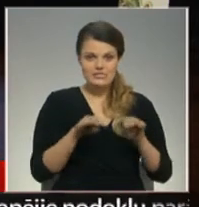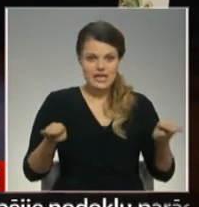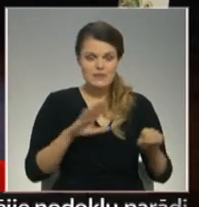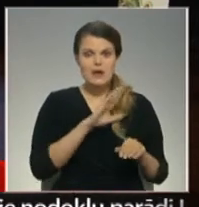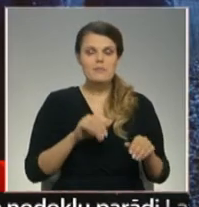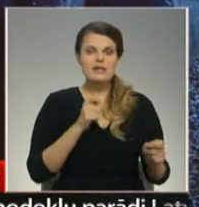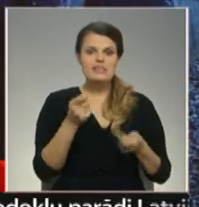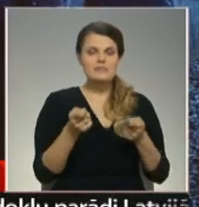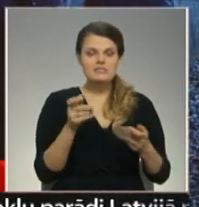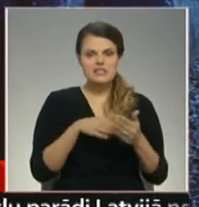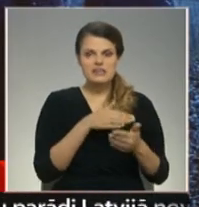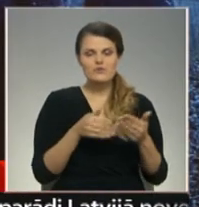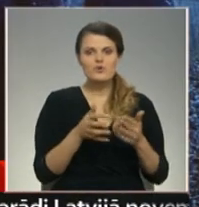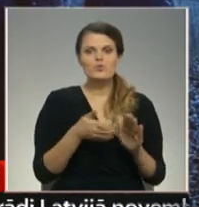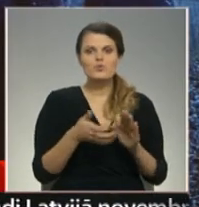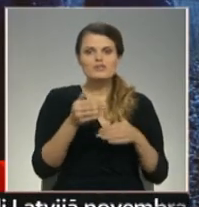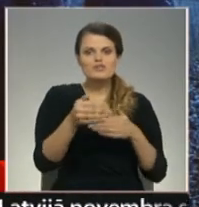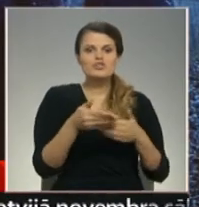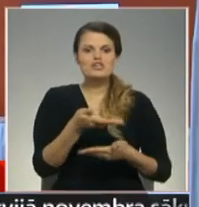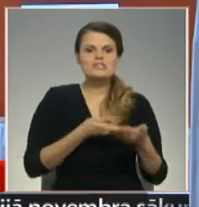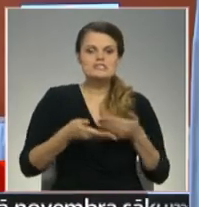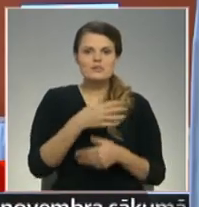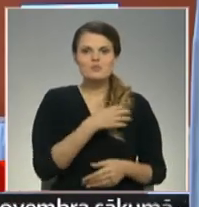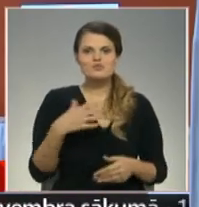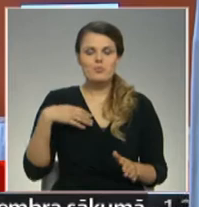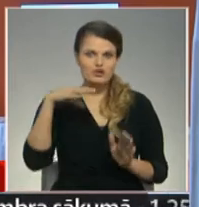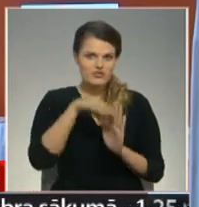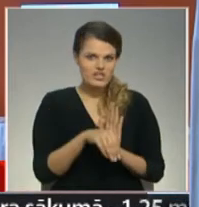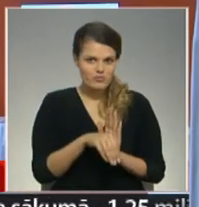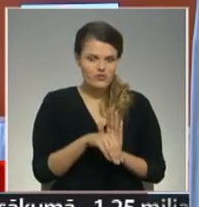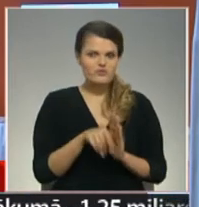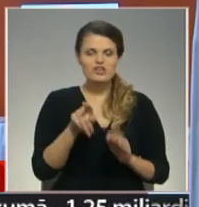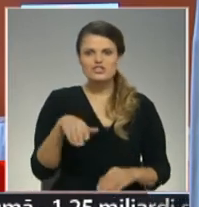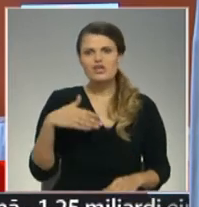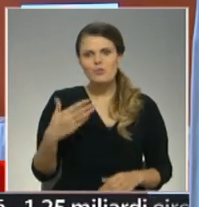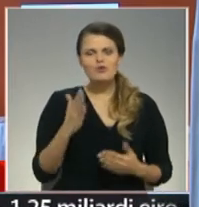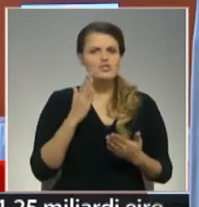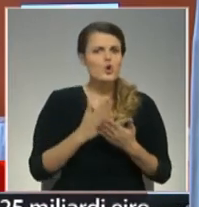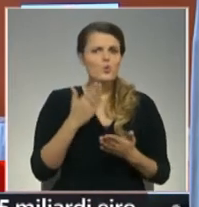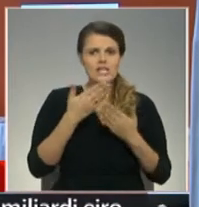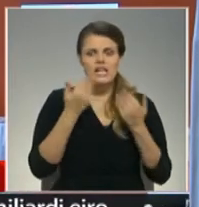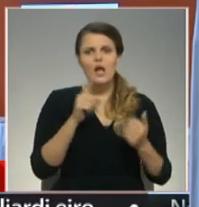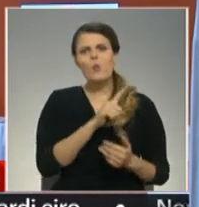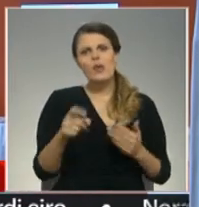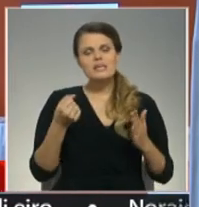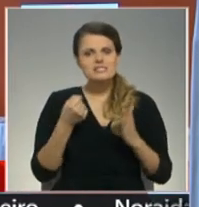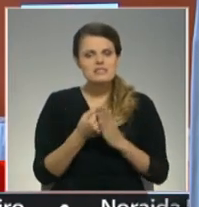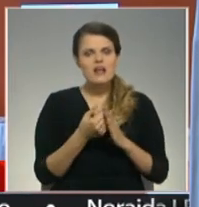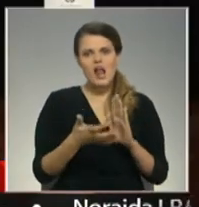likvidācijas gan trūks ciešākas sadarbības pašvaldību vidū. Domāju, ka šī puse noteikti nav līdz galam